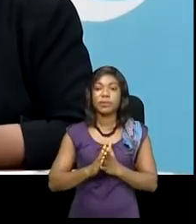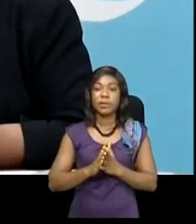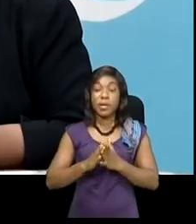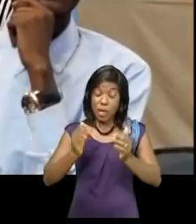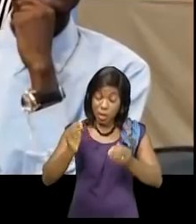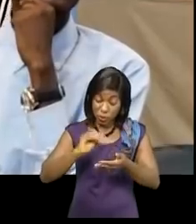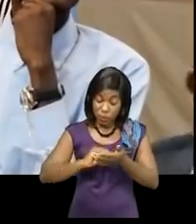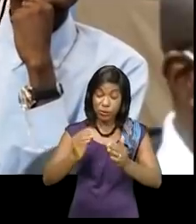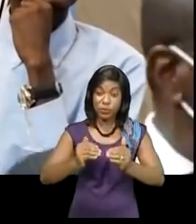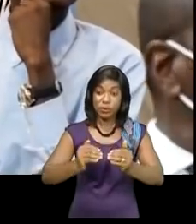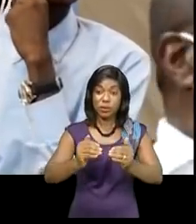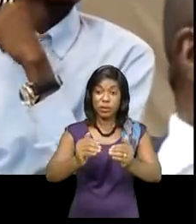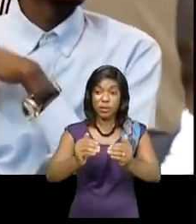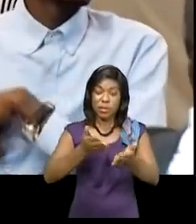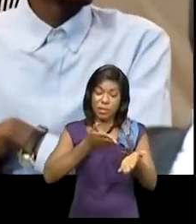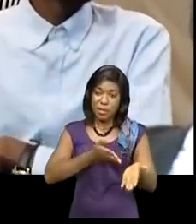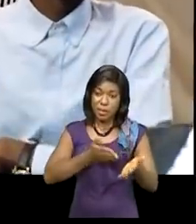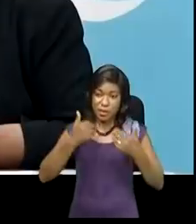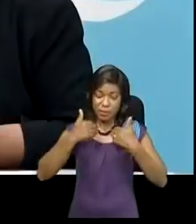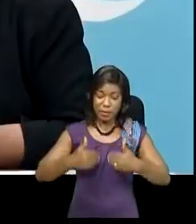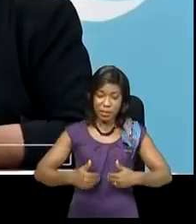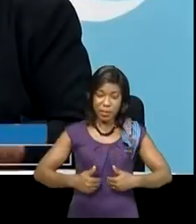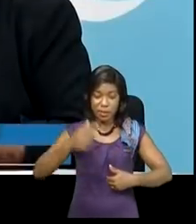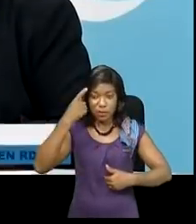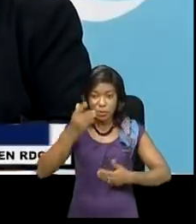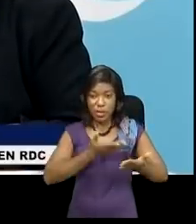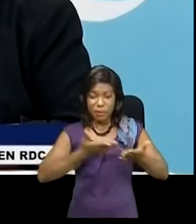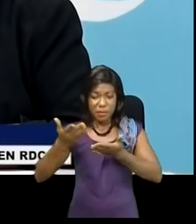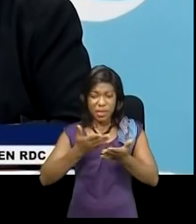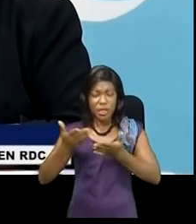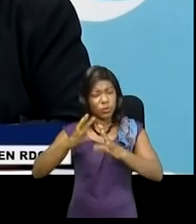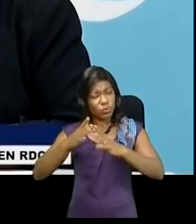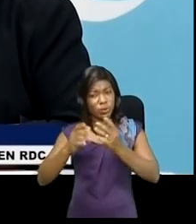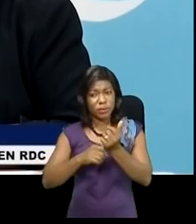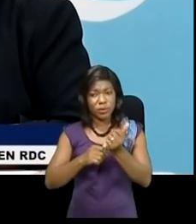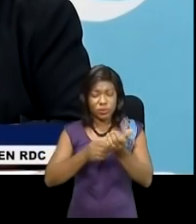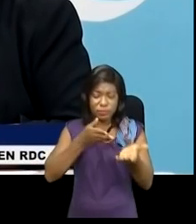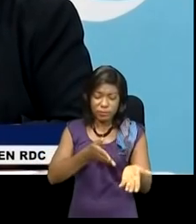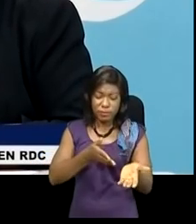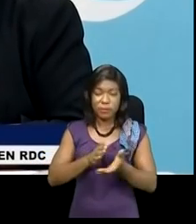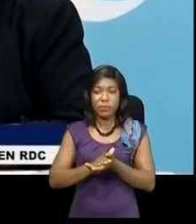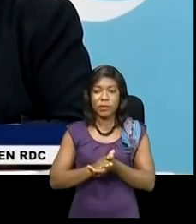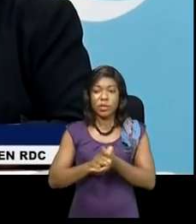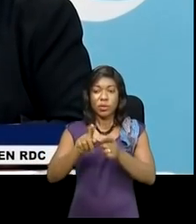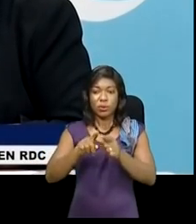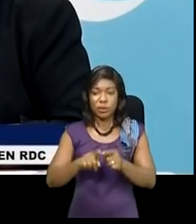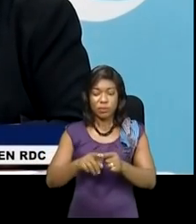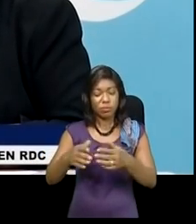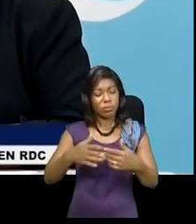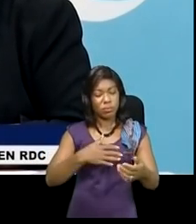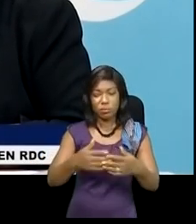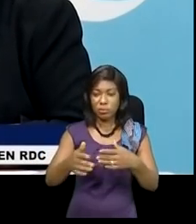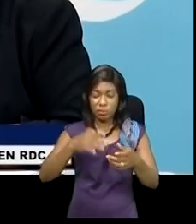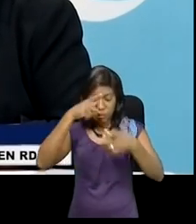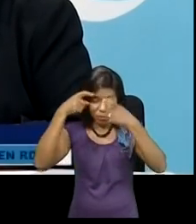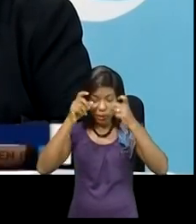sont venus les humanitaires pour amener tout ce qui est assistance et pour alléger les souffrances